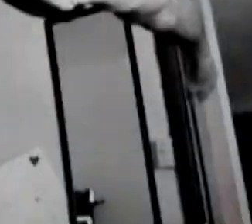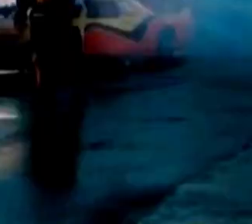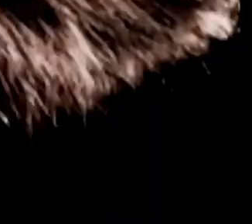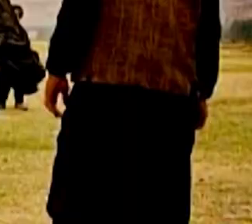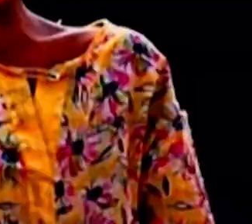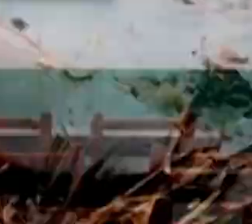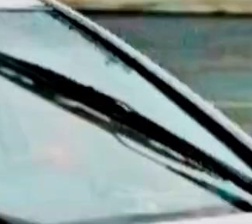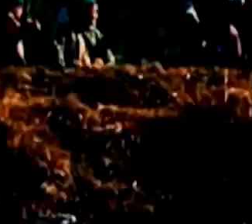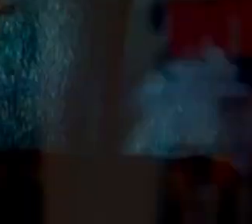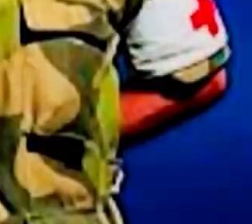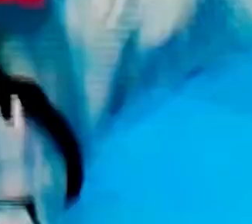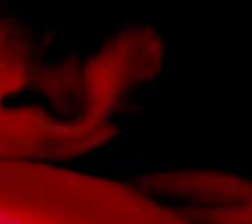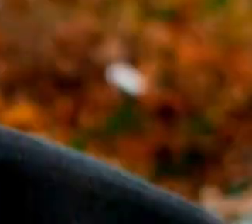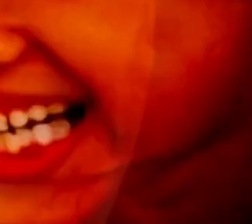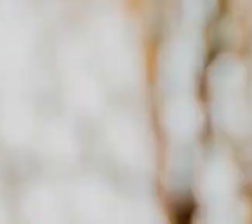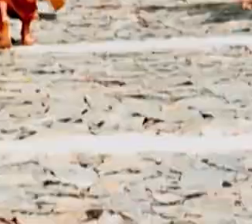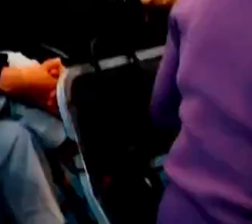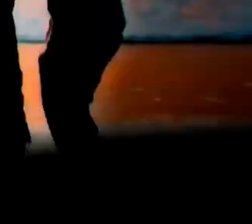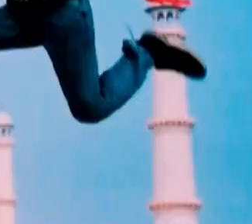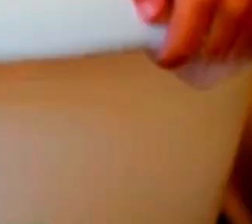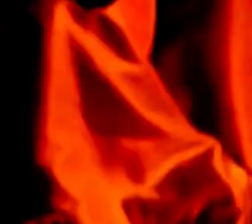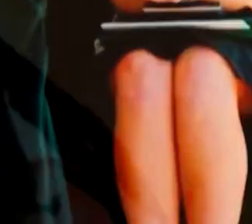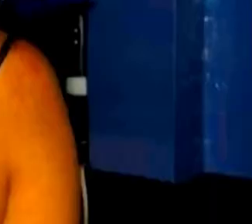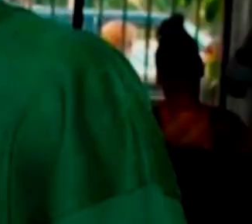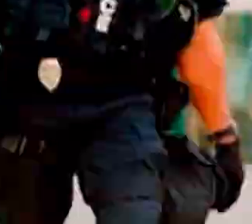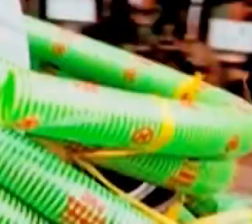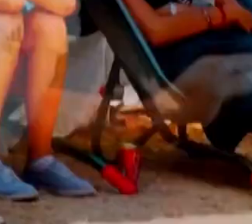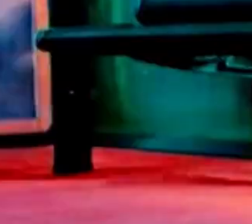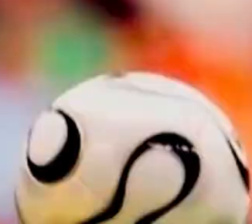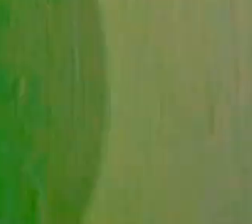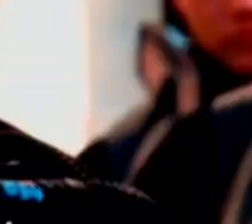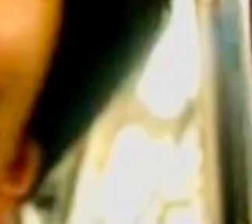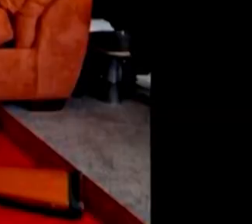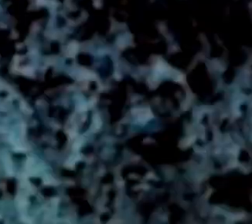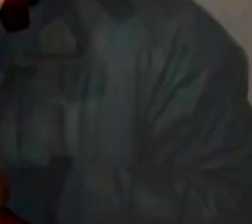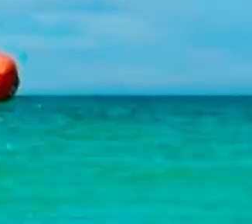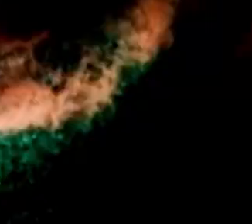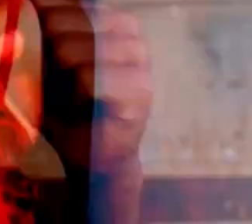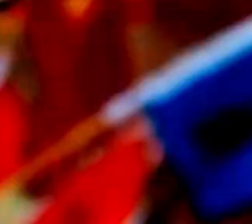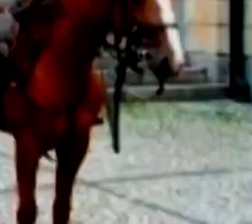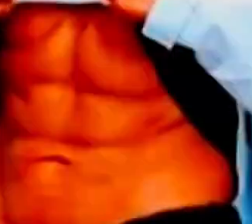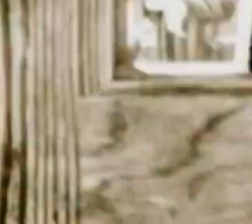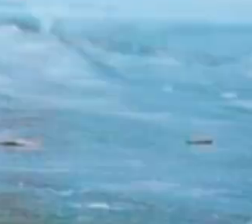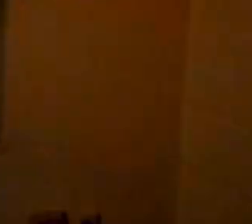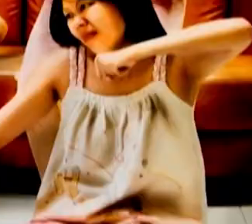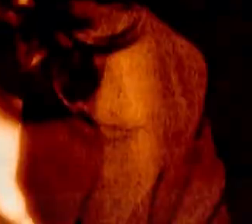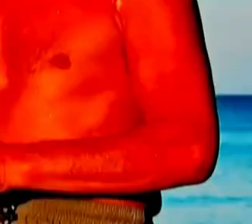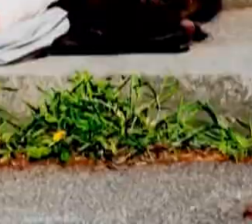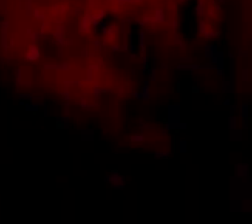muszę wykształcić w sobie umiejętność ignorowania wystarczającej ilości